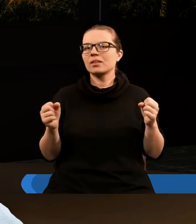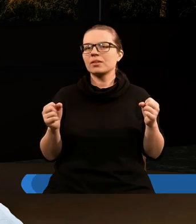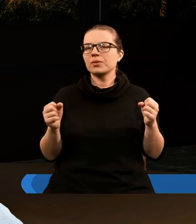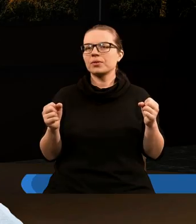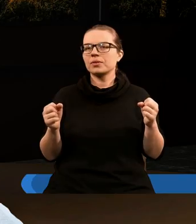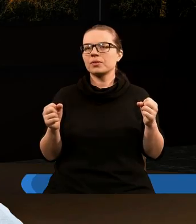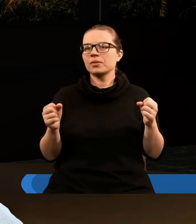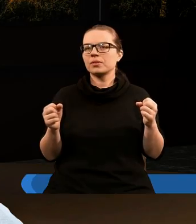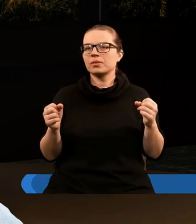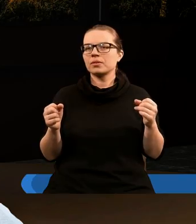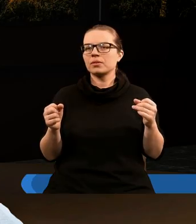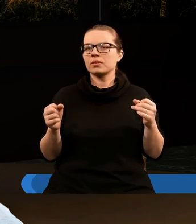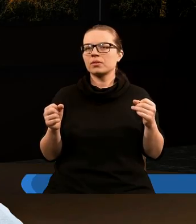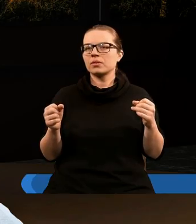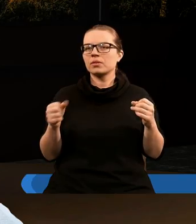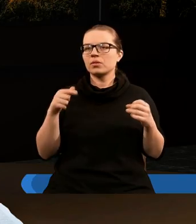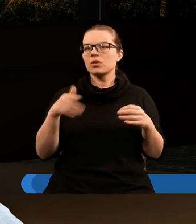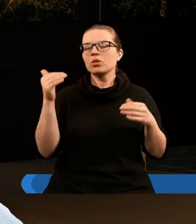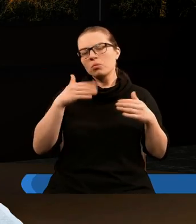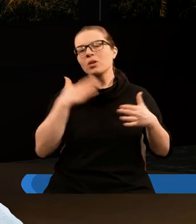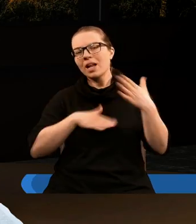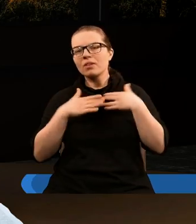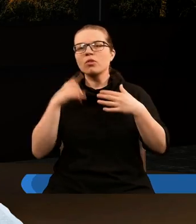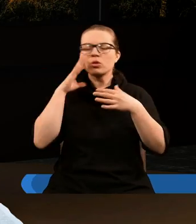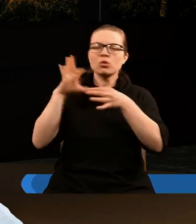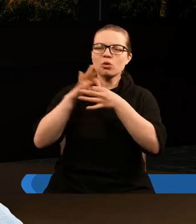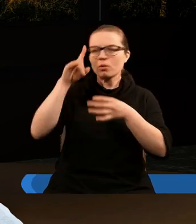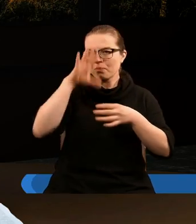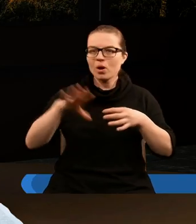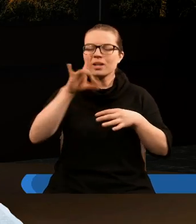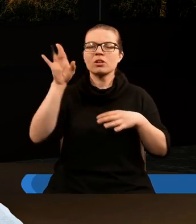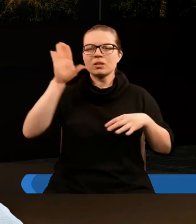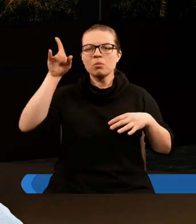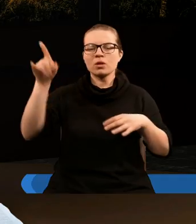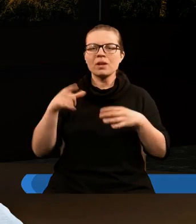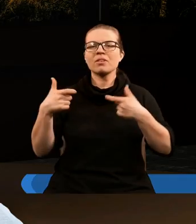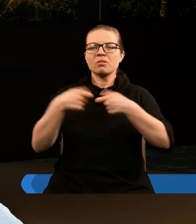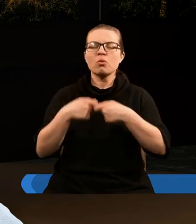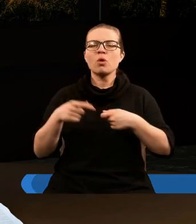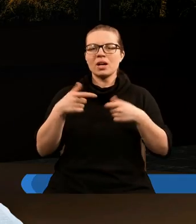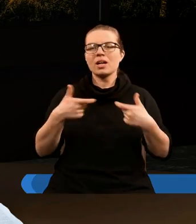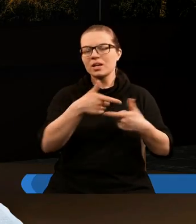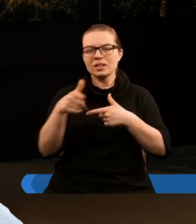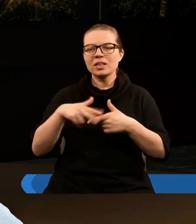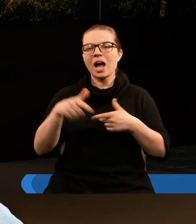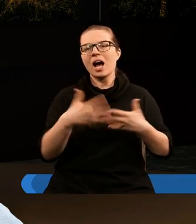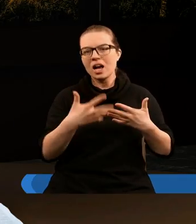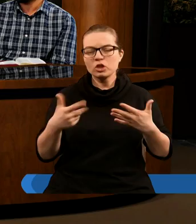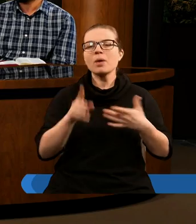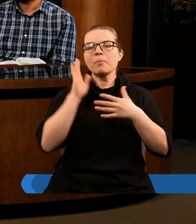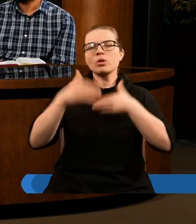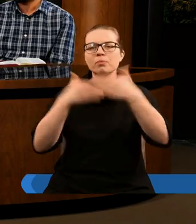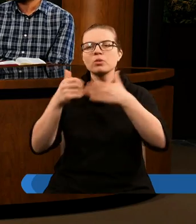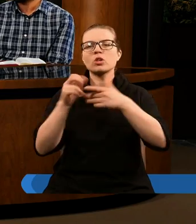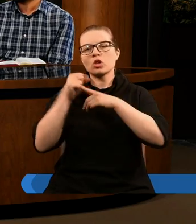są z Bogiem i tak prawdziwie mogą się radować z tej społeczności, Nim. To już jest taka prawdziwa społeczność, nie tak jak tutaj na Ziemi, ale